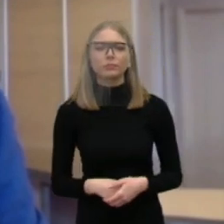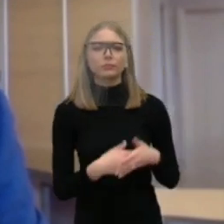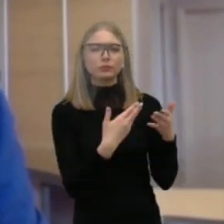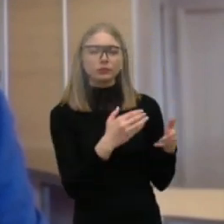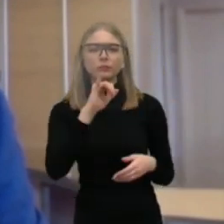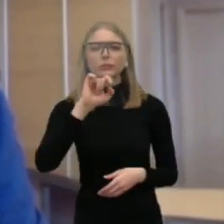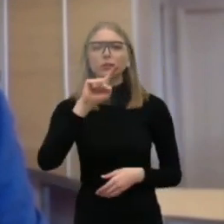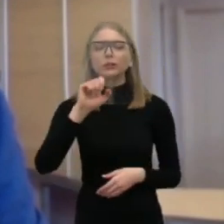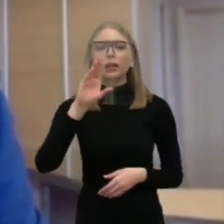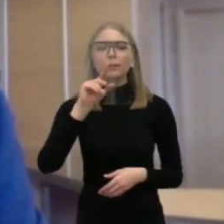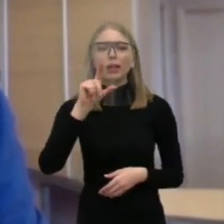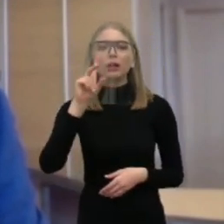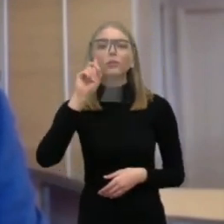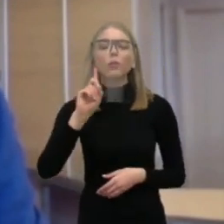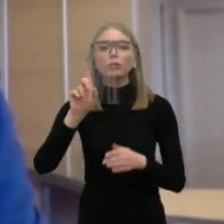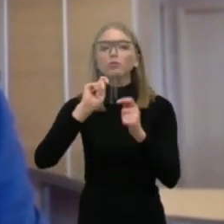pukėnai tai vartai. Prašau, Izabėlė.